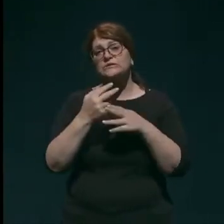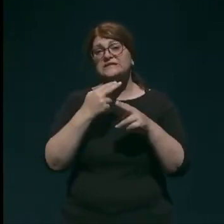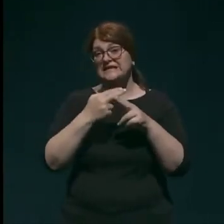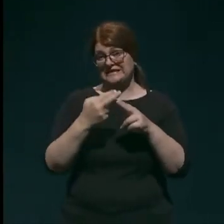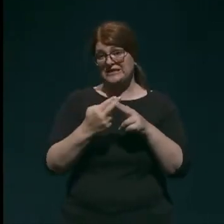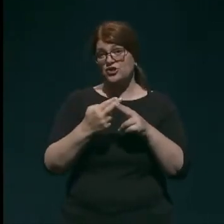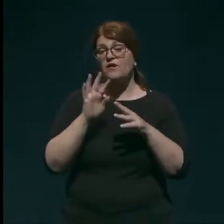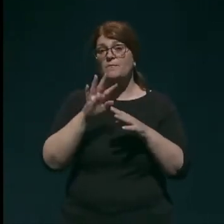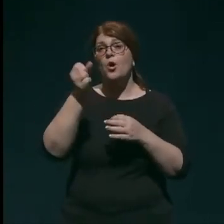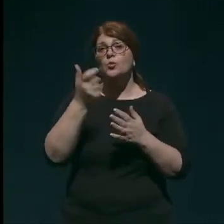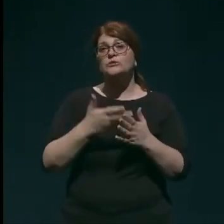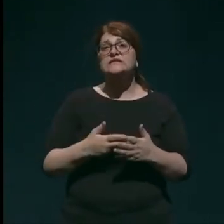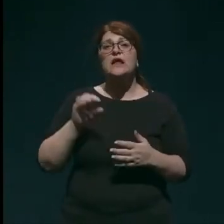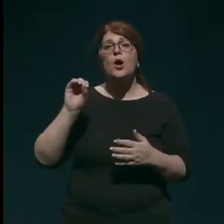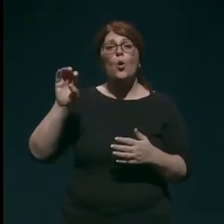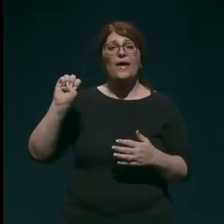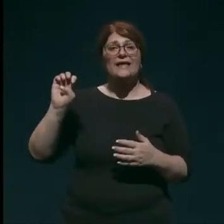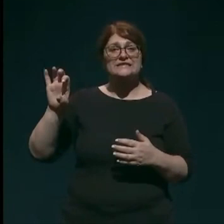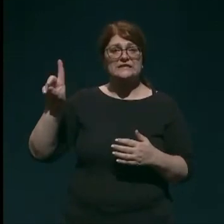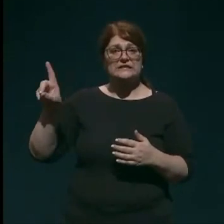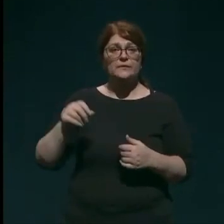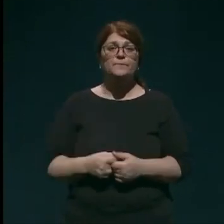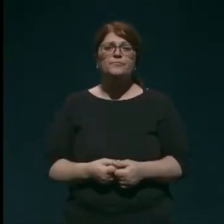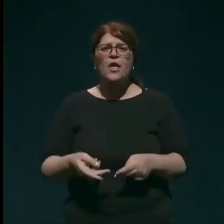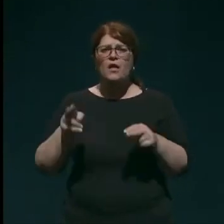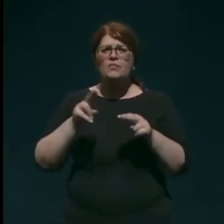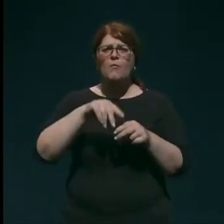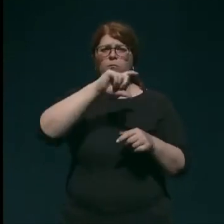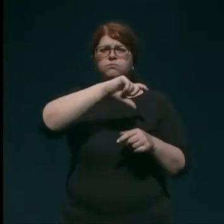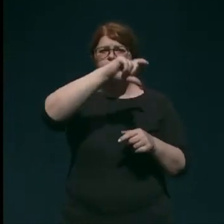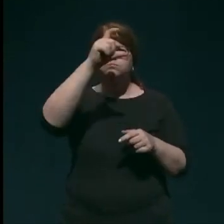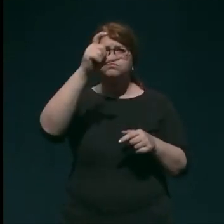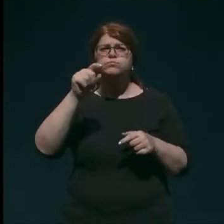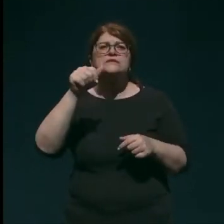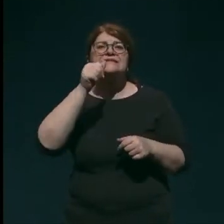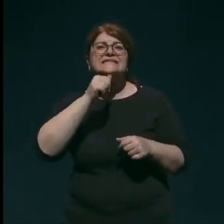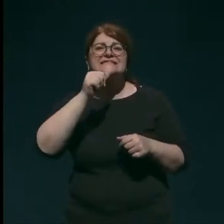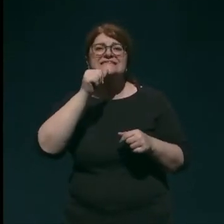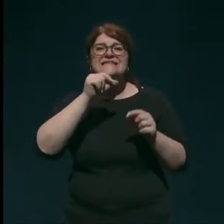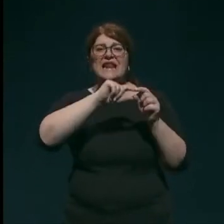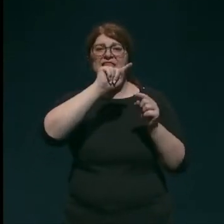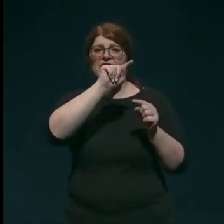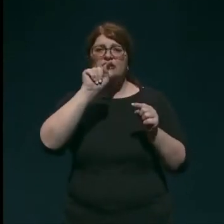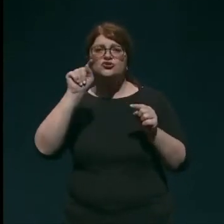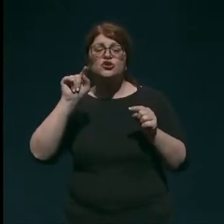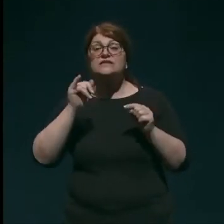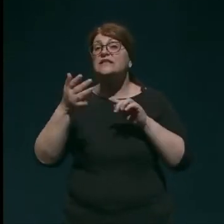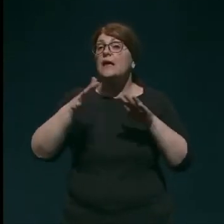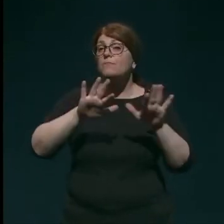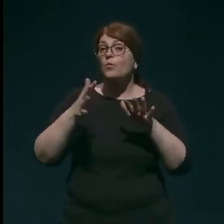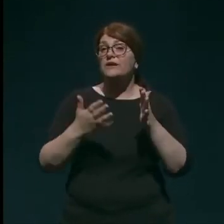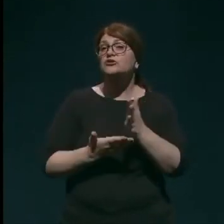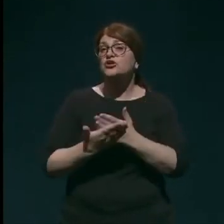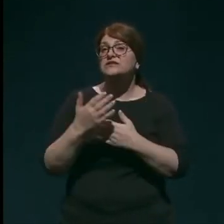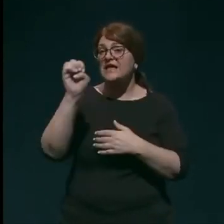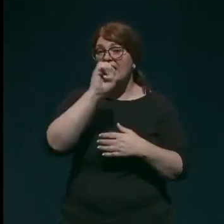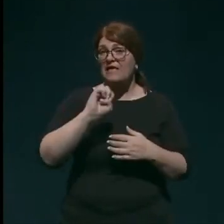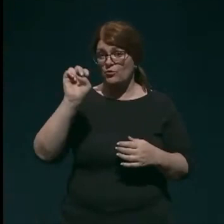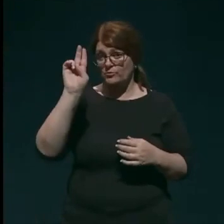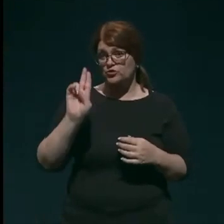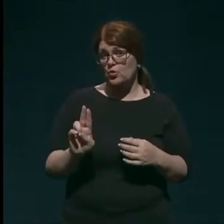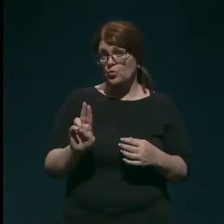ocenah ECDC-ja. Najbolj debela krivulja, tista zelena črtasta je povprečje za Evropsko unijo.